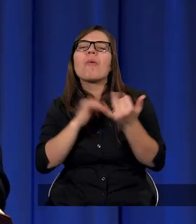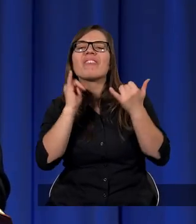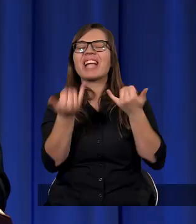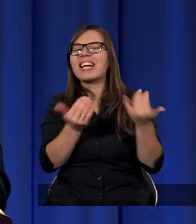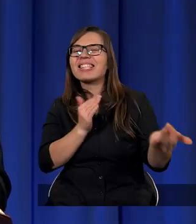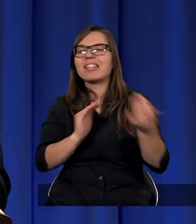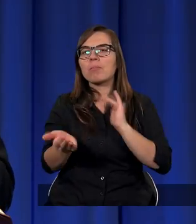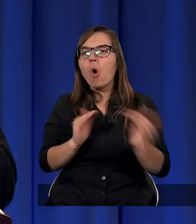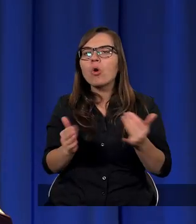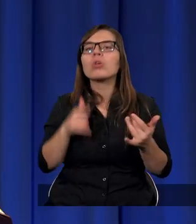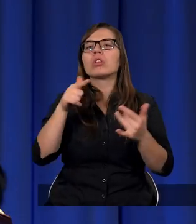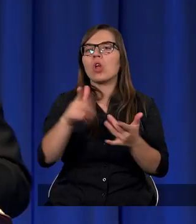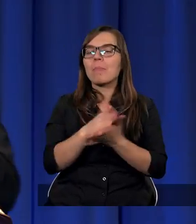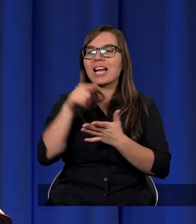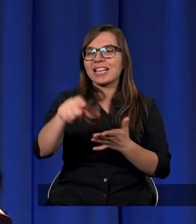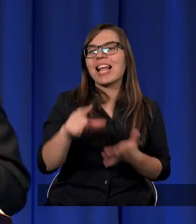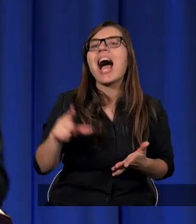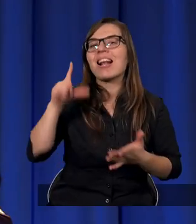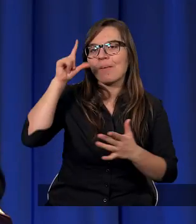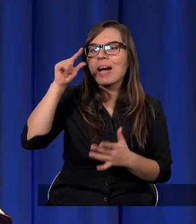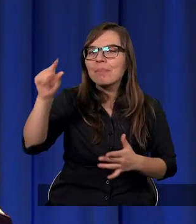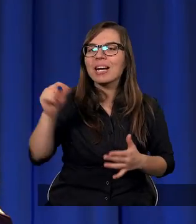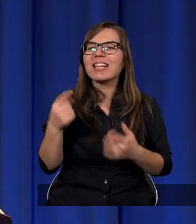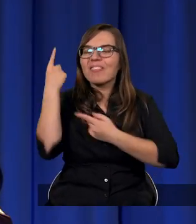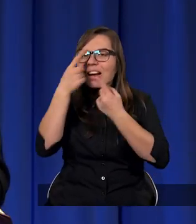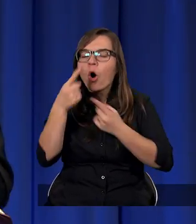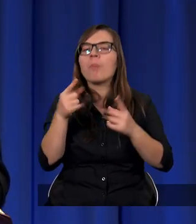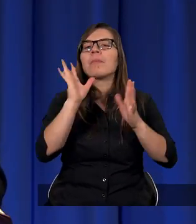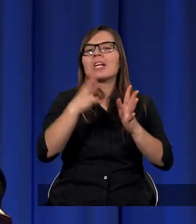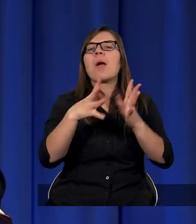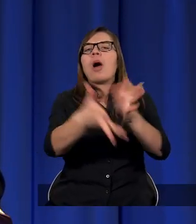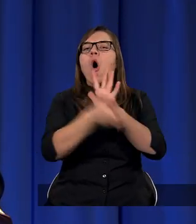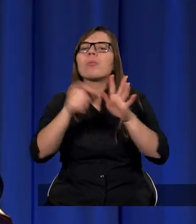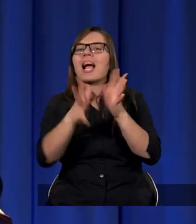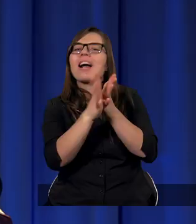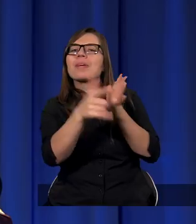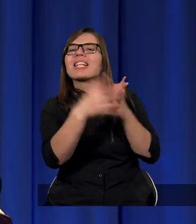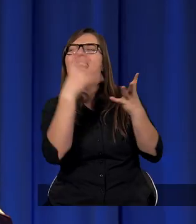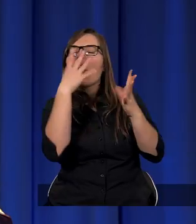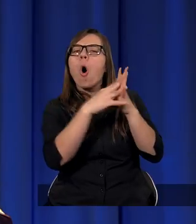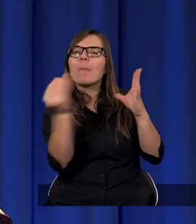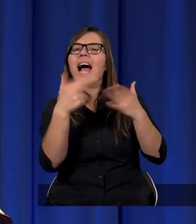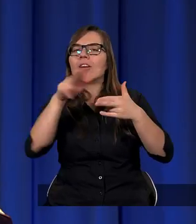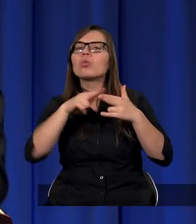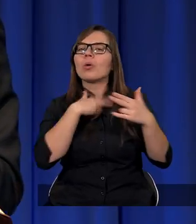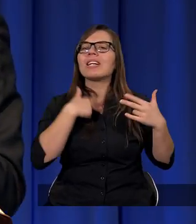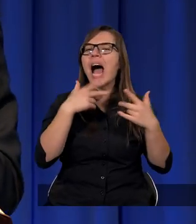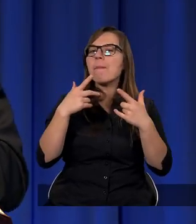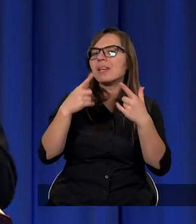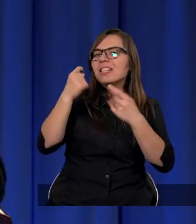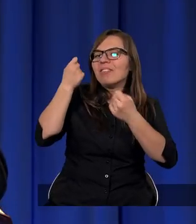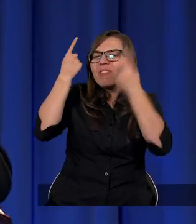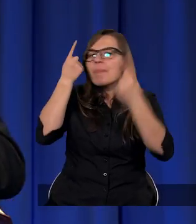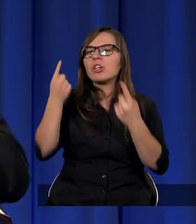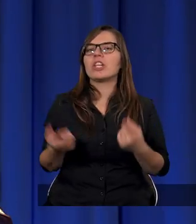sposób, to przez ten pryzmat, jak my go rozumiemy, będziemy go odbierać, prawda? Więc jeżeli ten